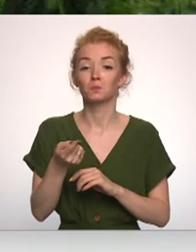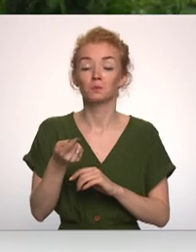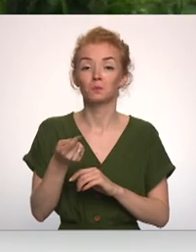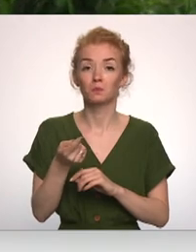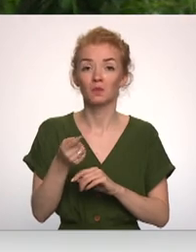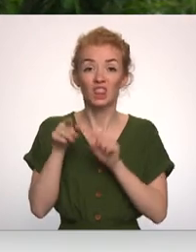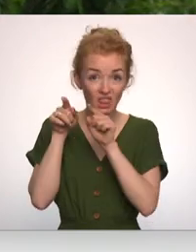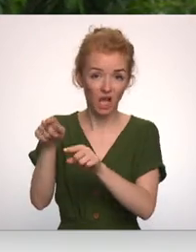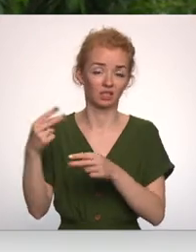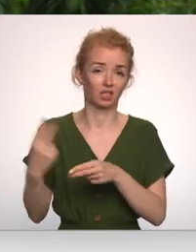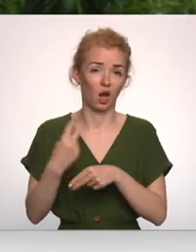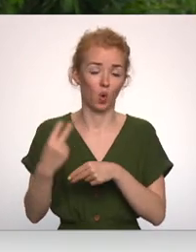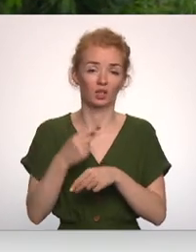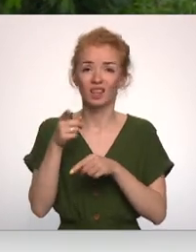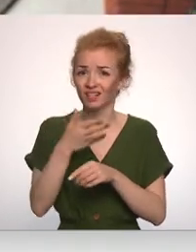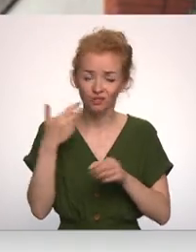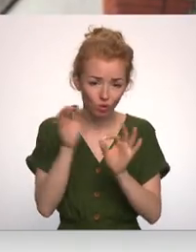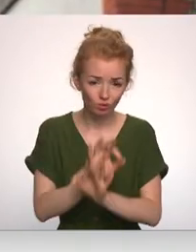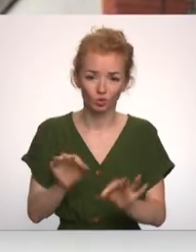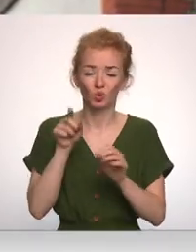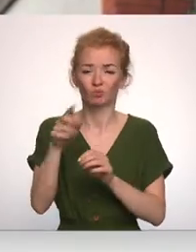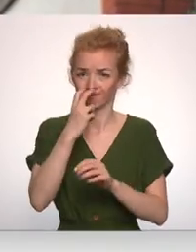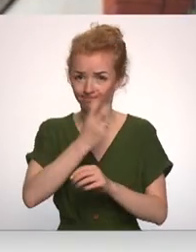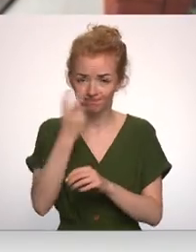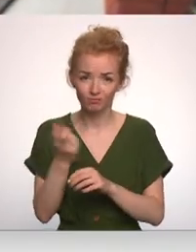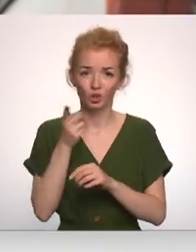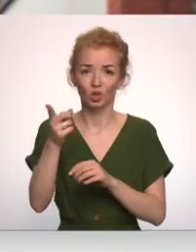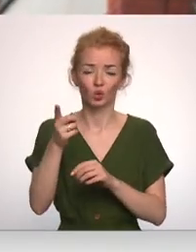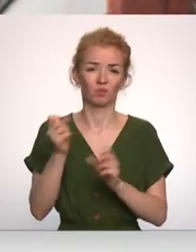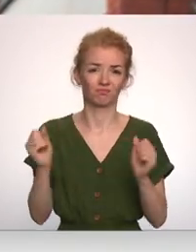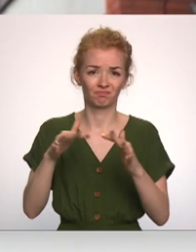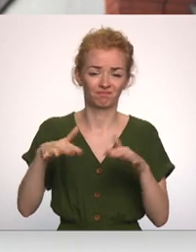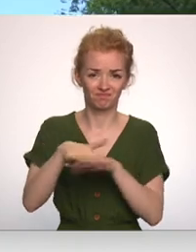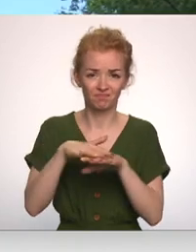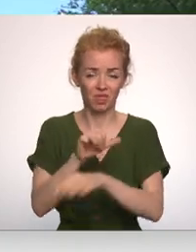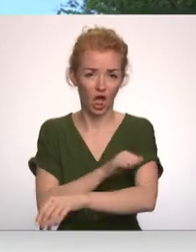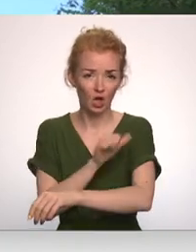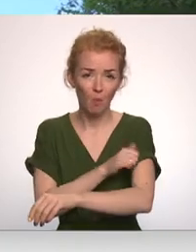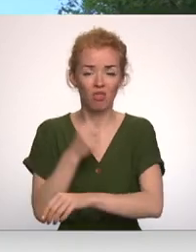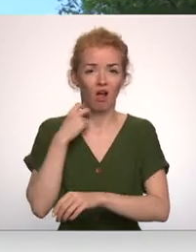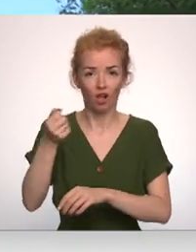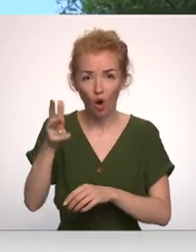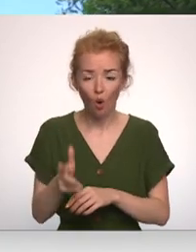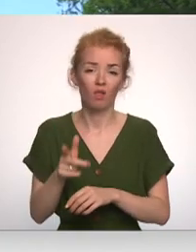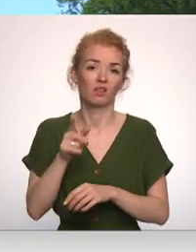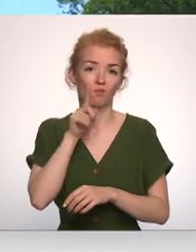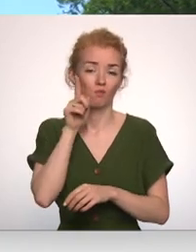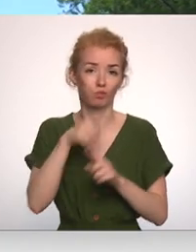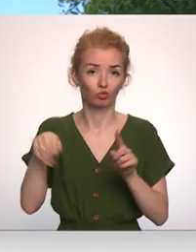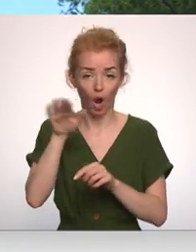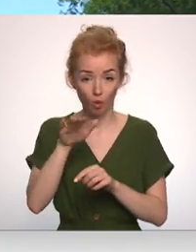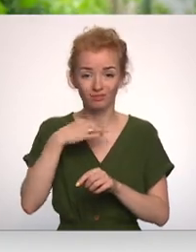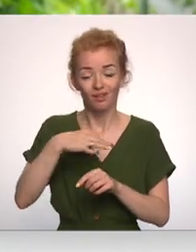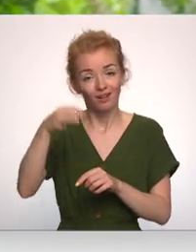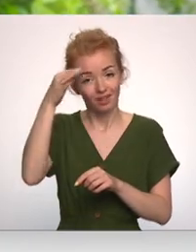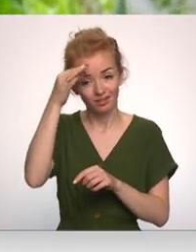Tas traucē, tas nav smuki, tur smirta. Tur pulcējas narkomāna, alkoholiķi un pusaudzi. Atceros, ka